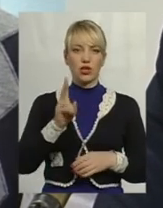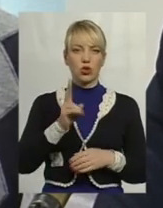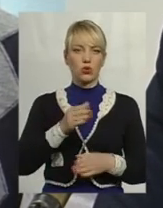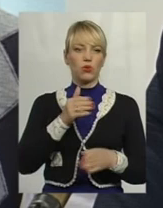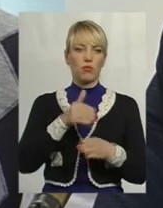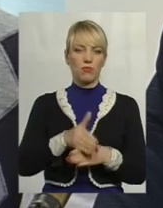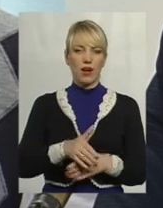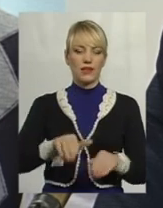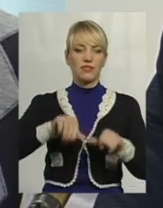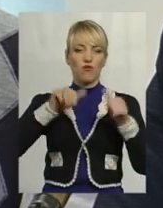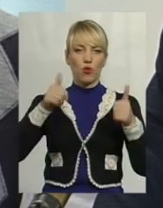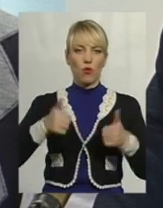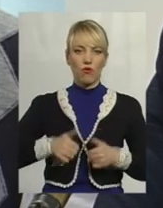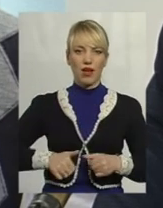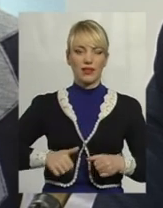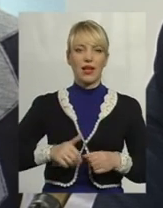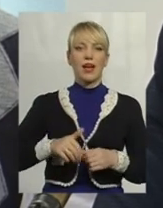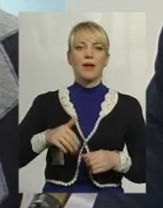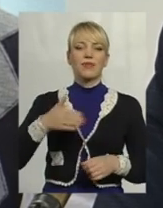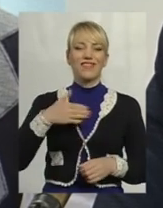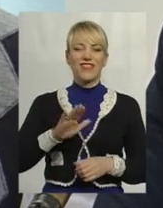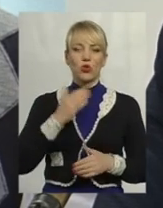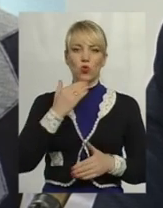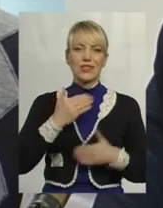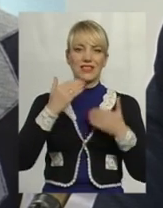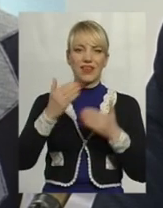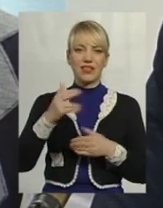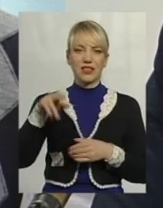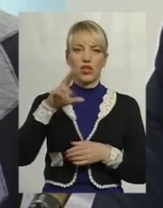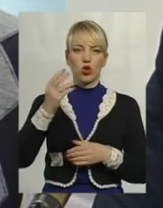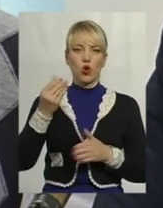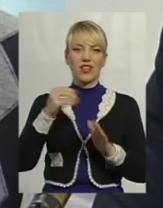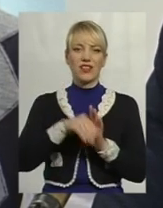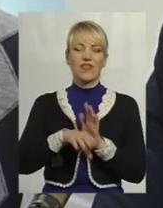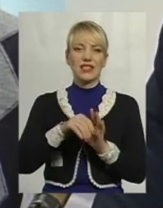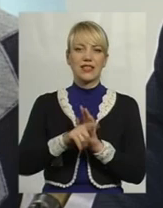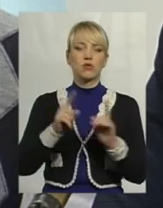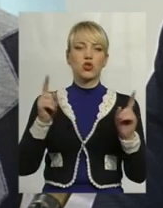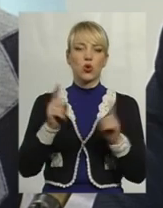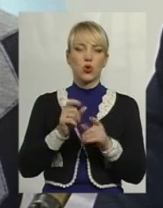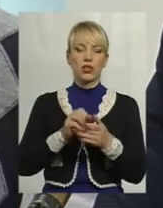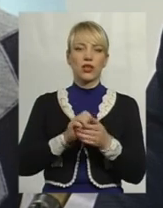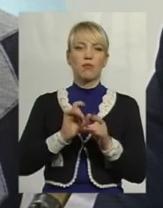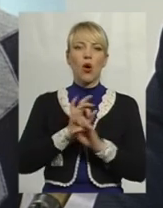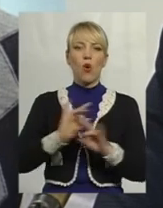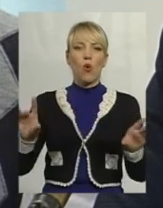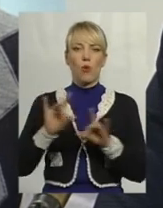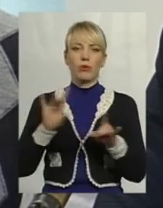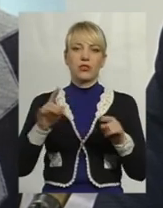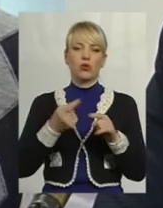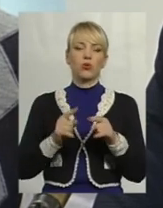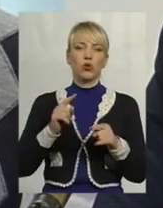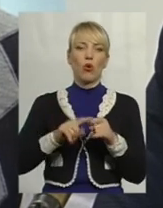сформувати відеозвернення до інвесторів з коротким описом, безпосередньо того